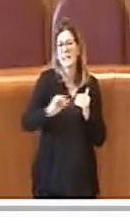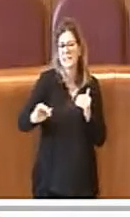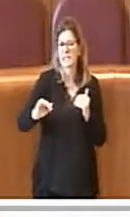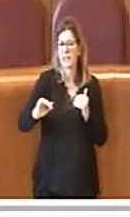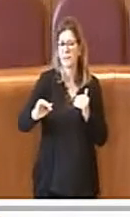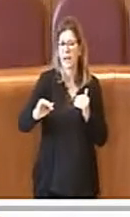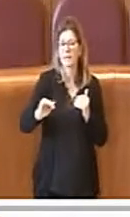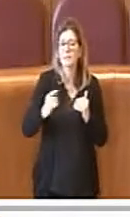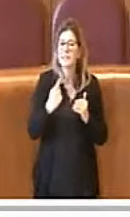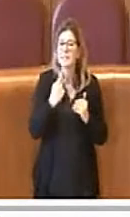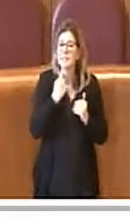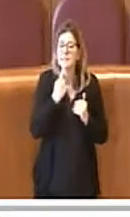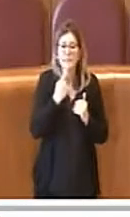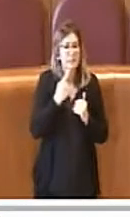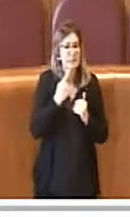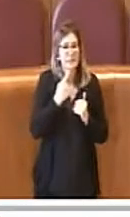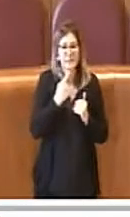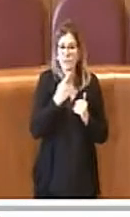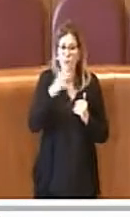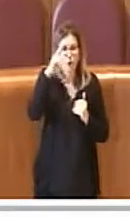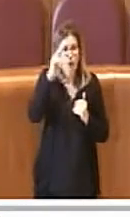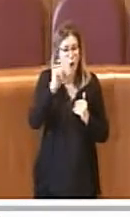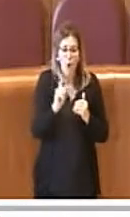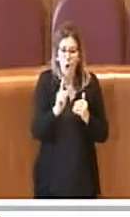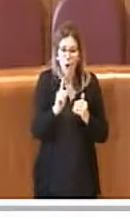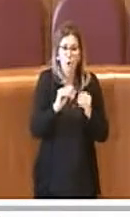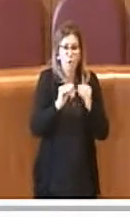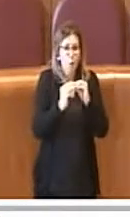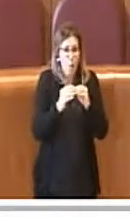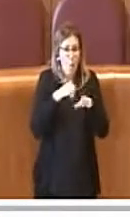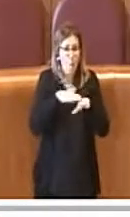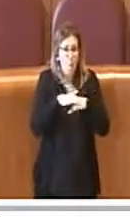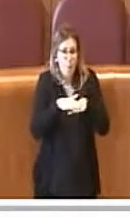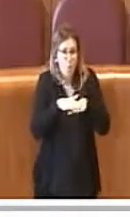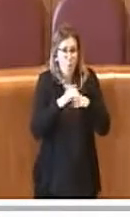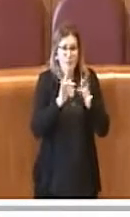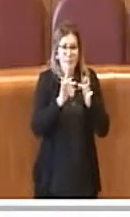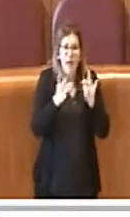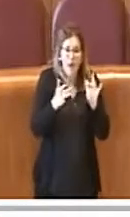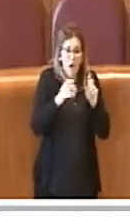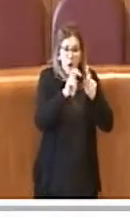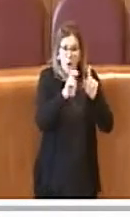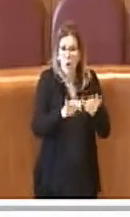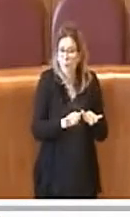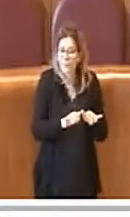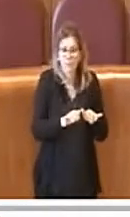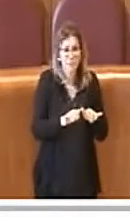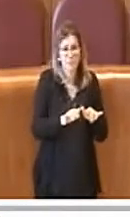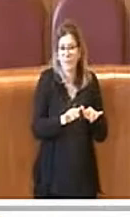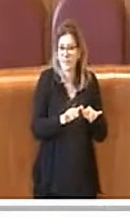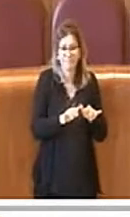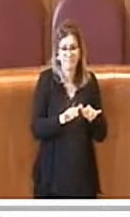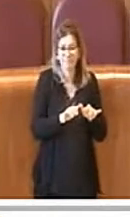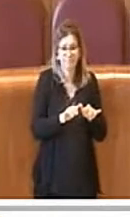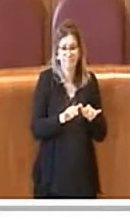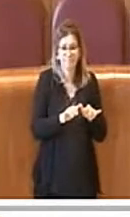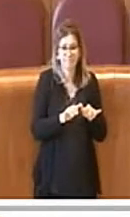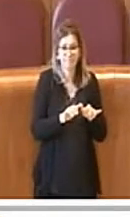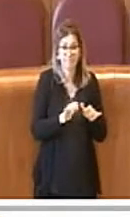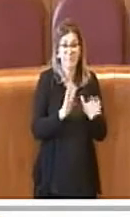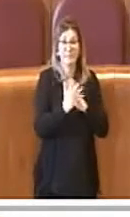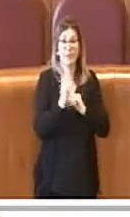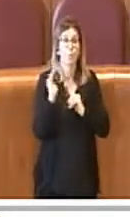dimistichezza con questi mezzi, con questi sistemi. Motivo per cui noi abbiamo